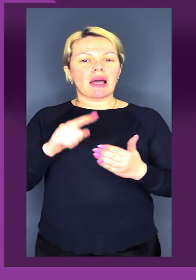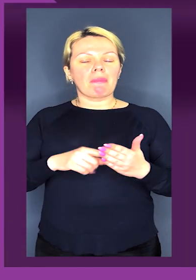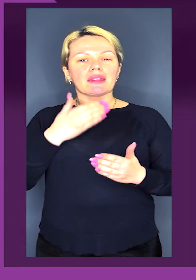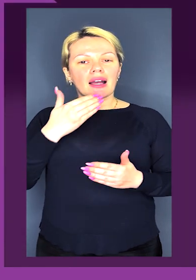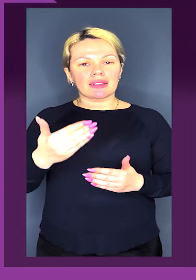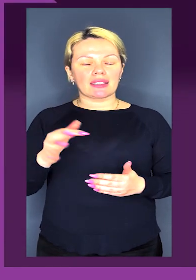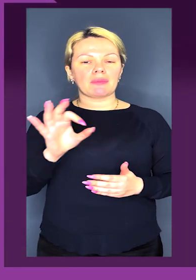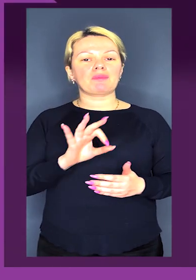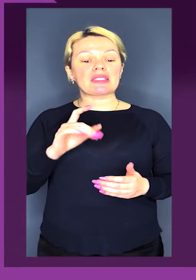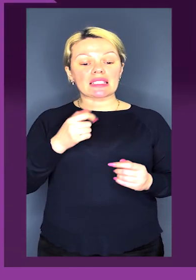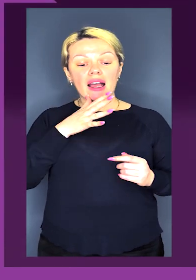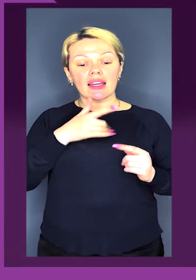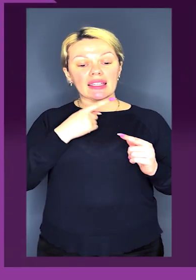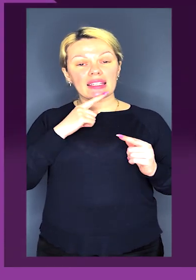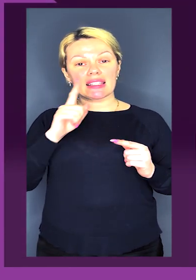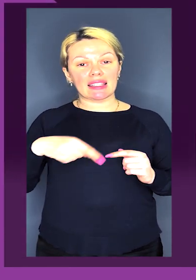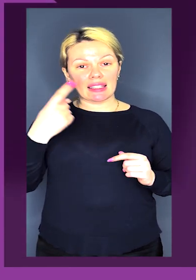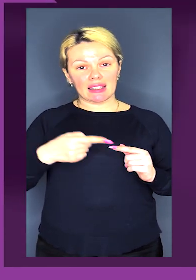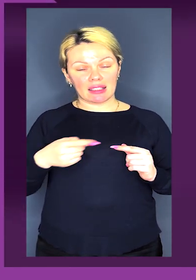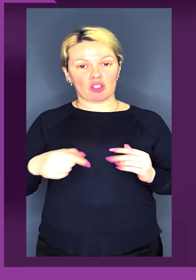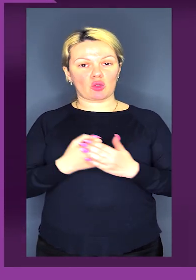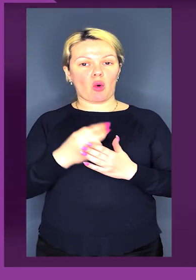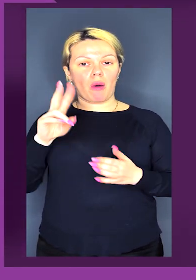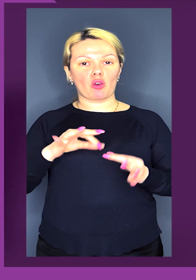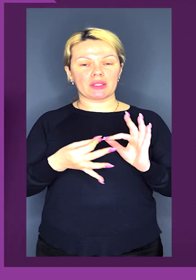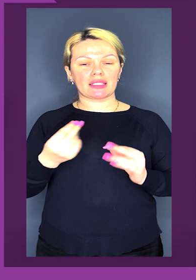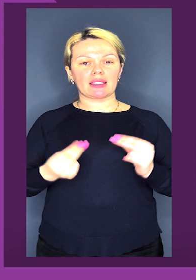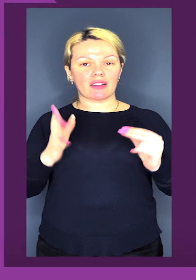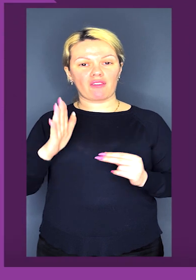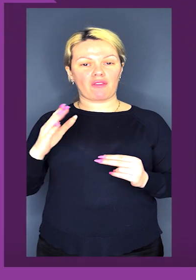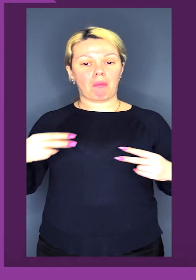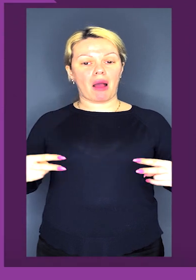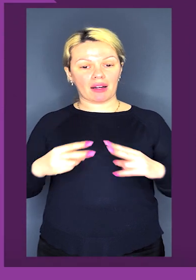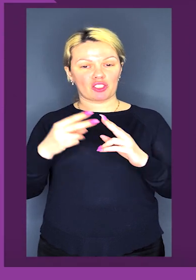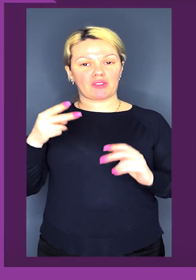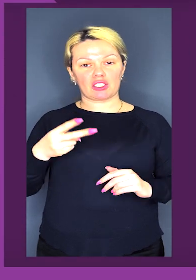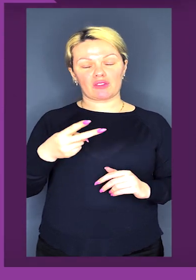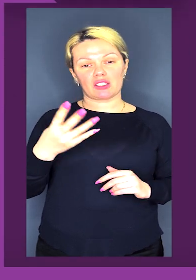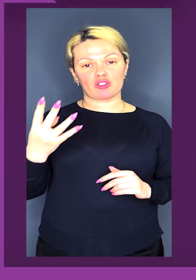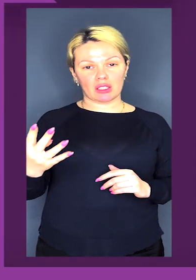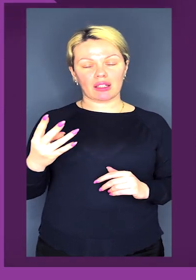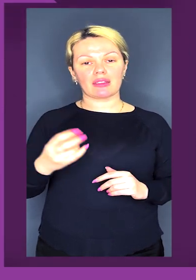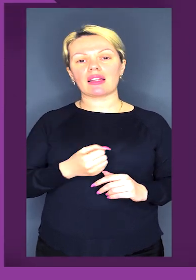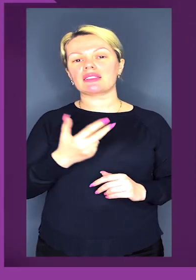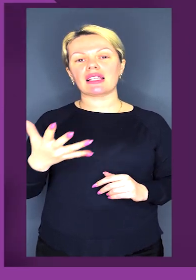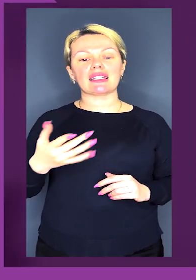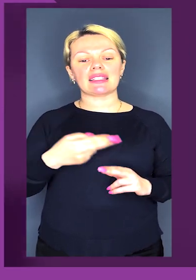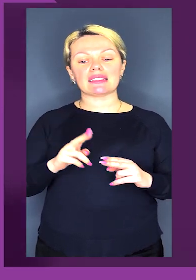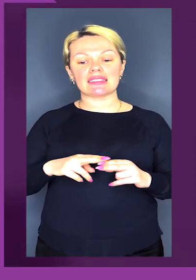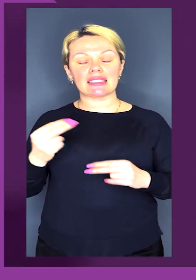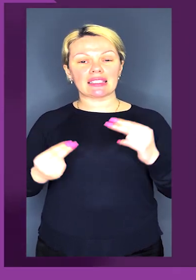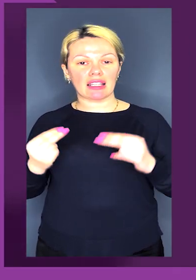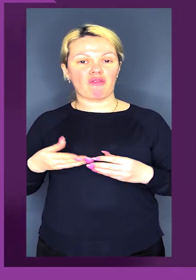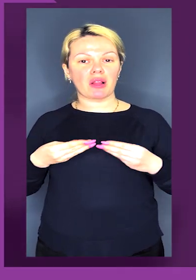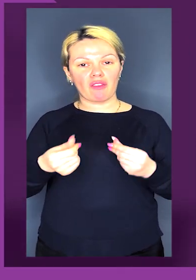запитати, за рік трішечки більше, ніж рік до паралімпійських ігор в Парижі 2024, наскільки вони